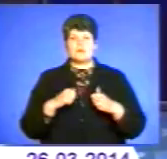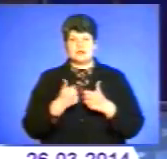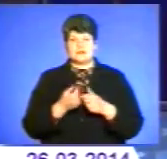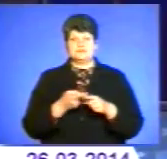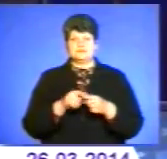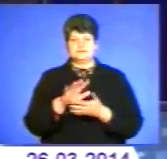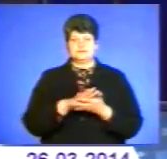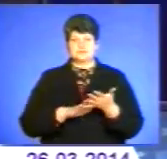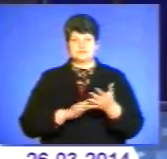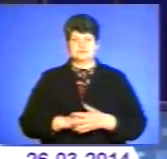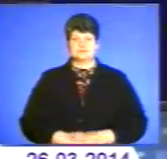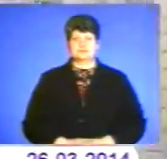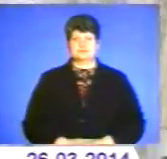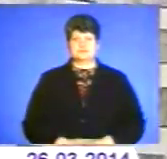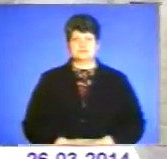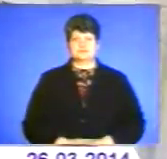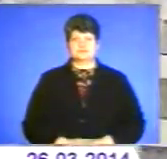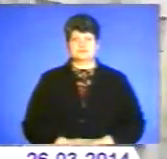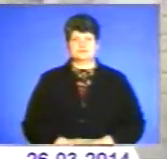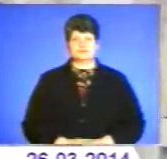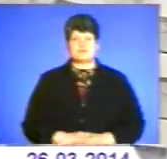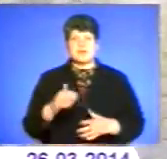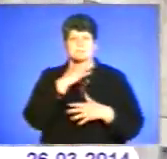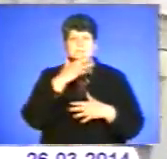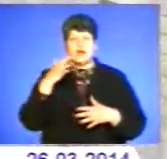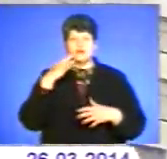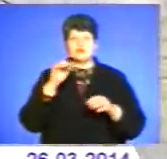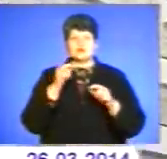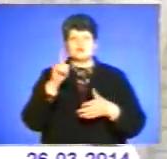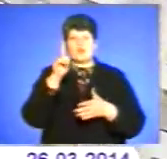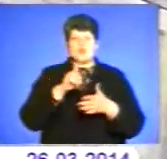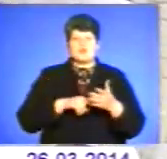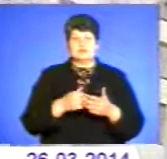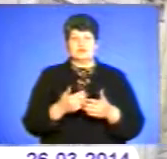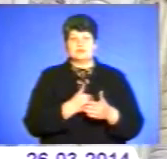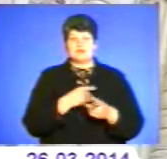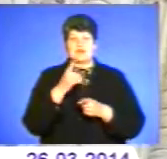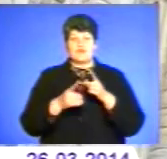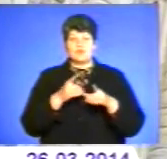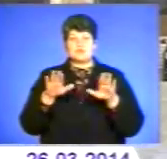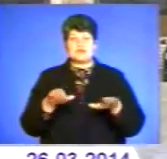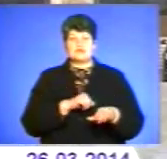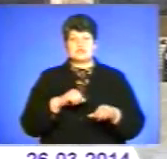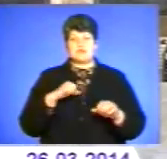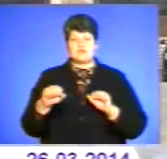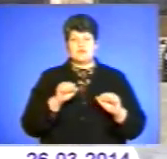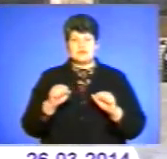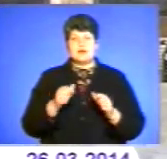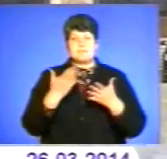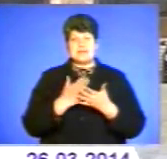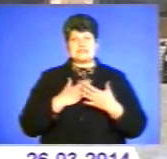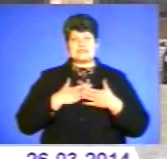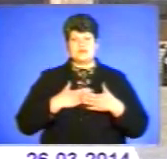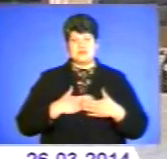розкажуть наші кореспонденти. Багато сподівань нинішній уряд покладає на реформу місцевого самоврядування. Вона має задовольнити